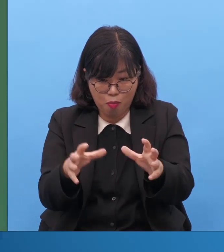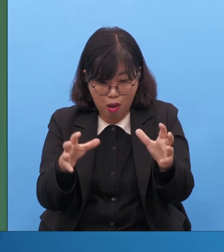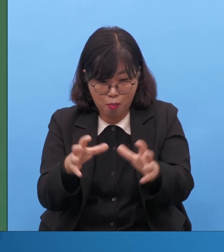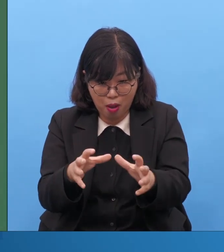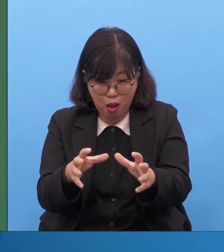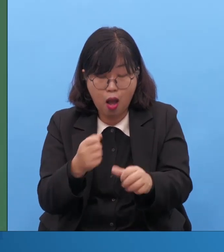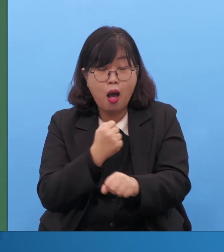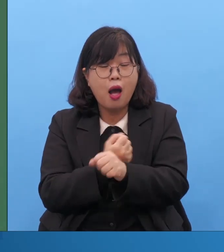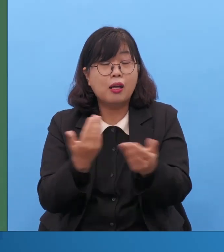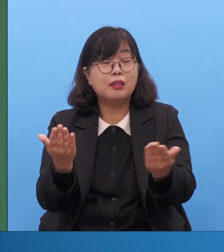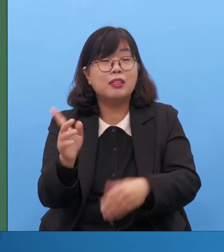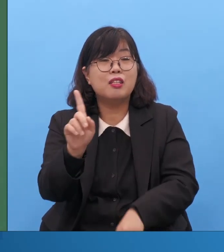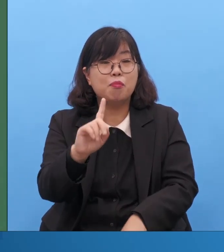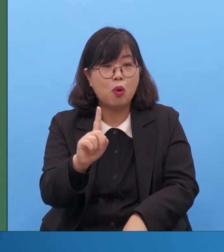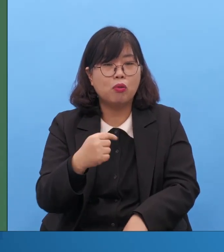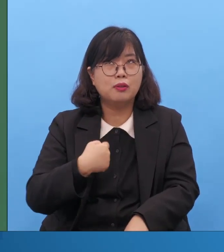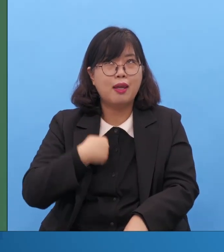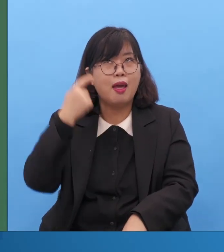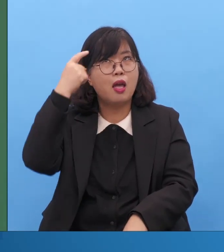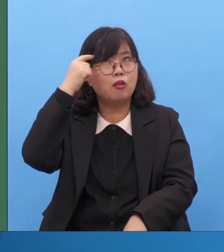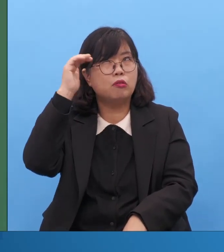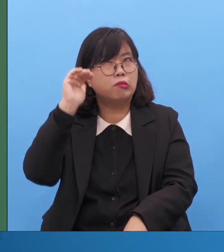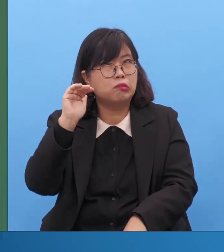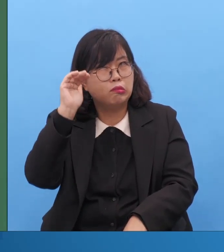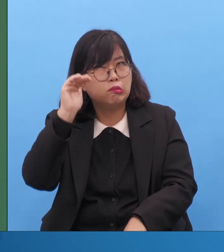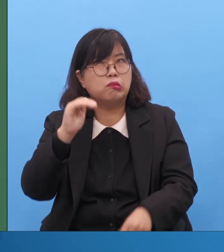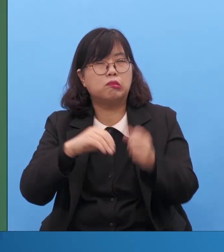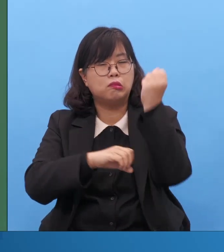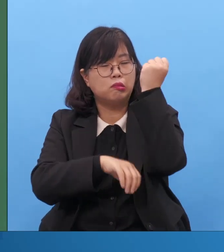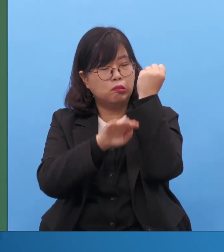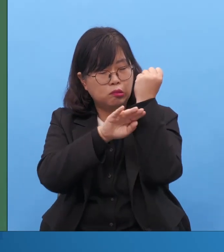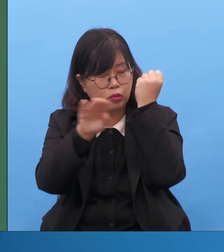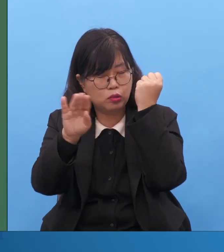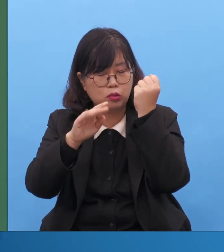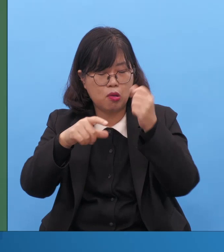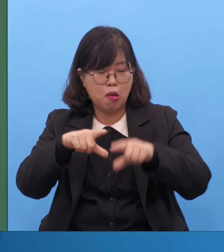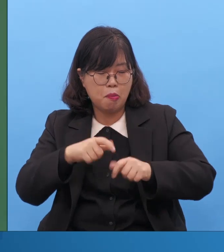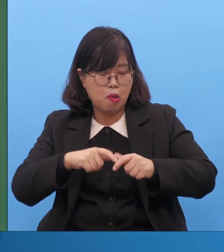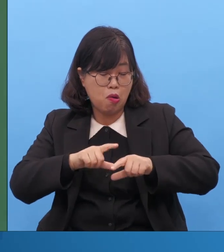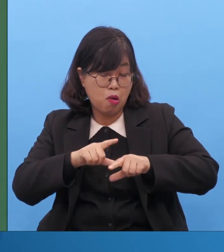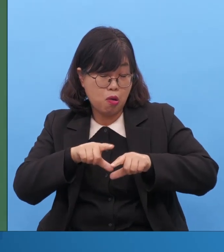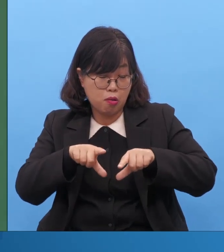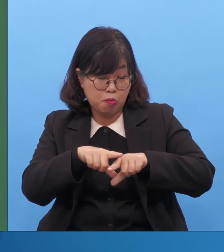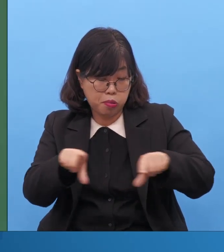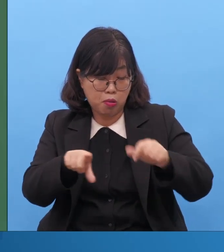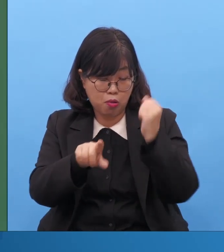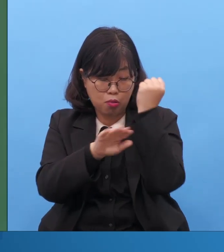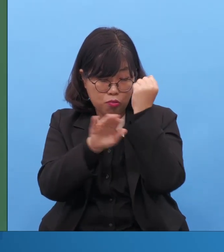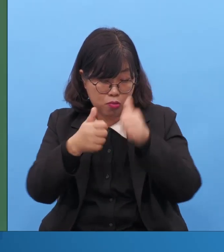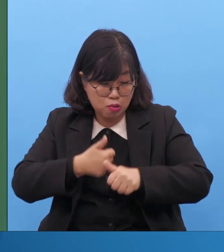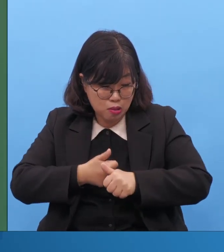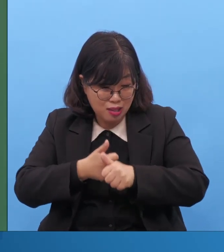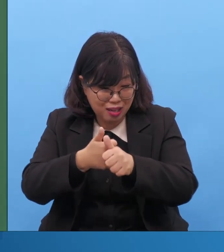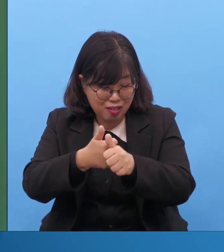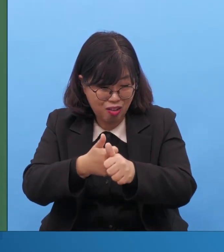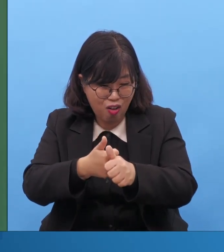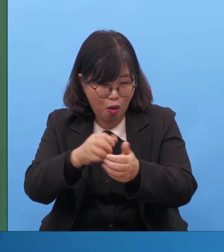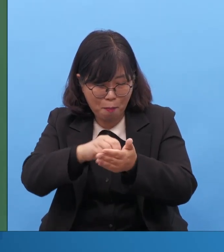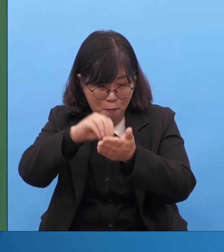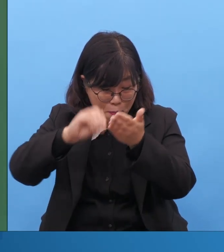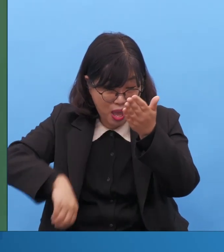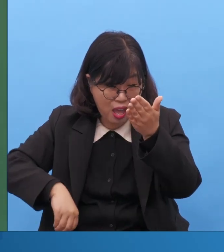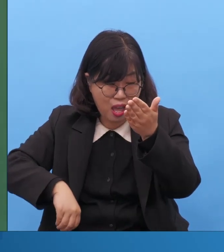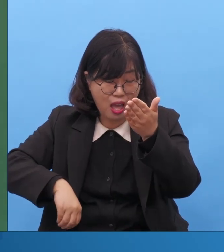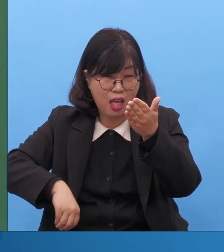그래서 잘 깨달으시면 됩니다 하나님 우리 그러면 고통을 주고 압박 주는 게 아니란 말이에요 아, 말해 내 수준 가지고